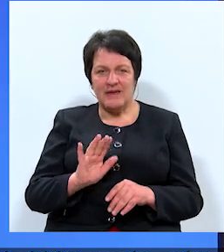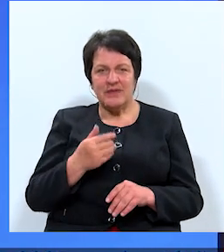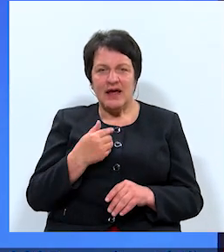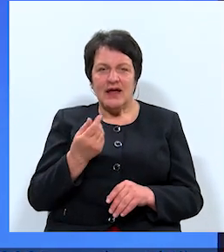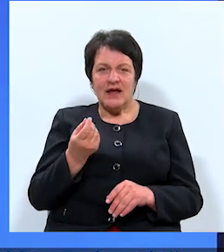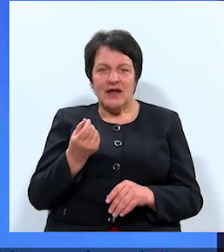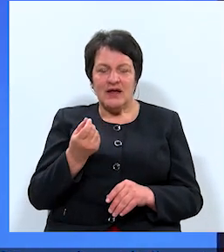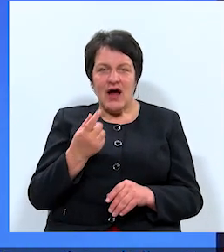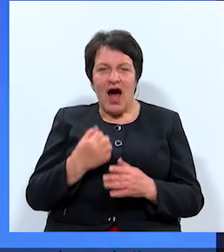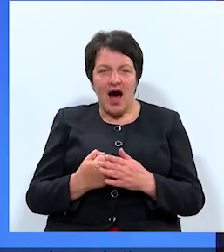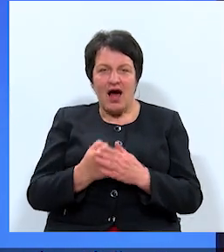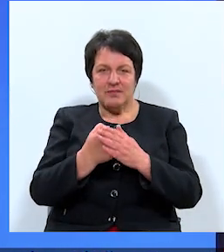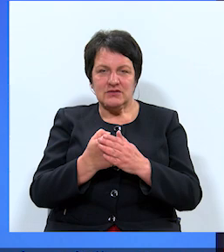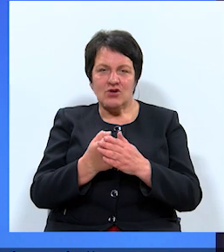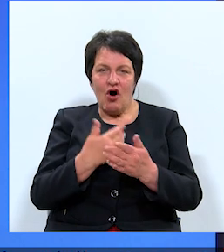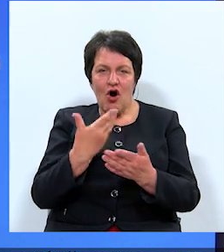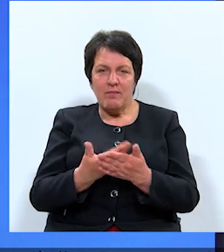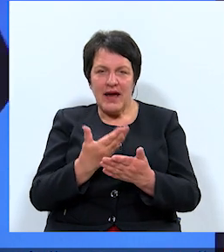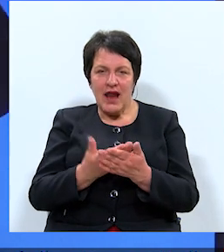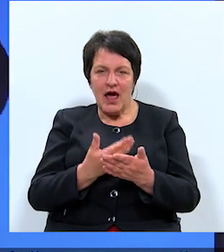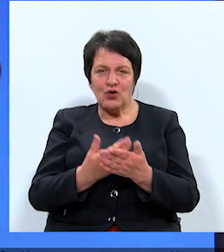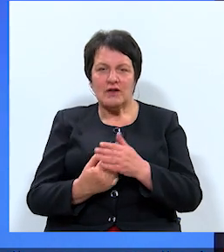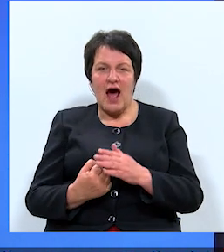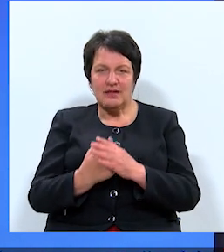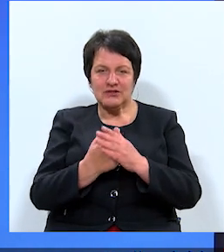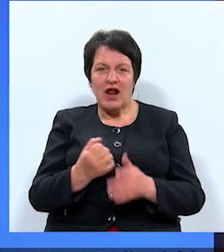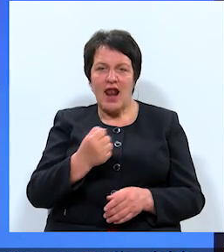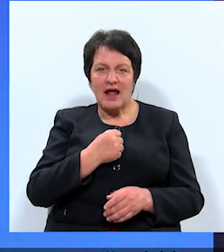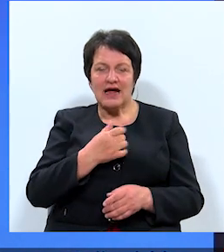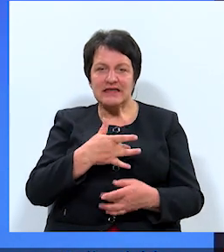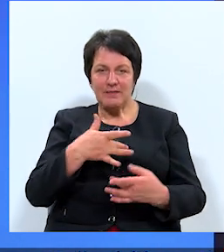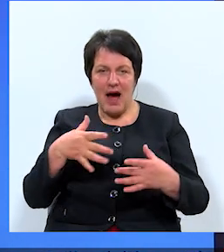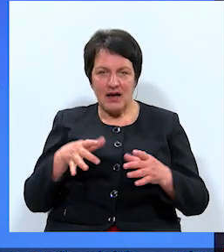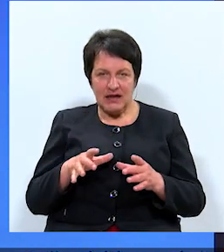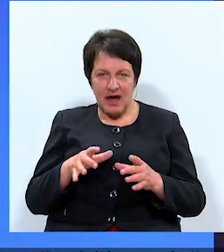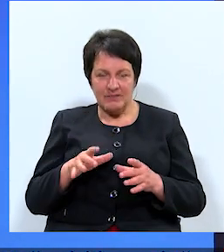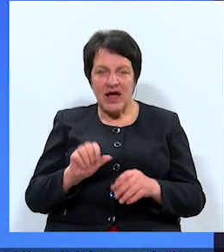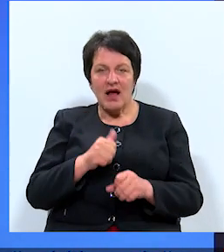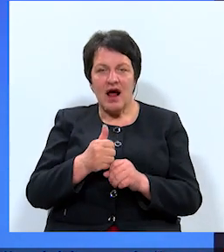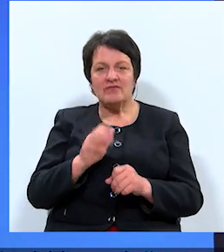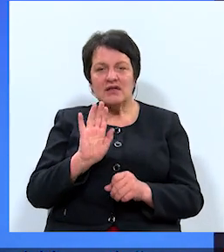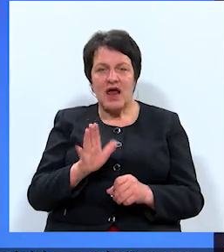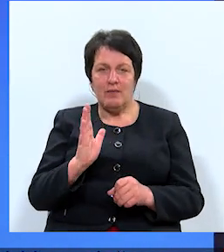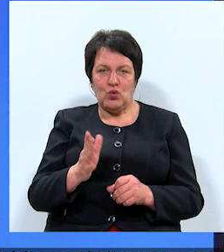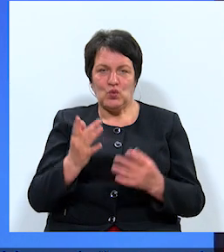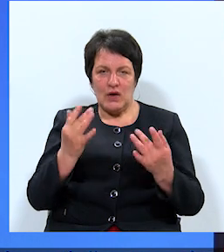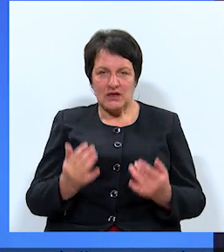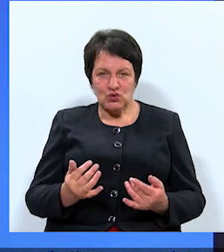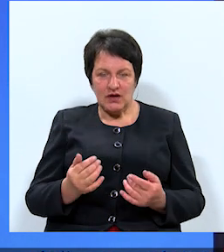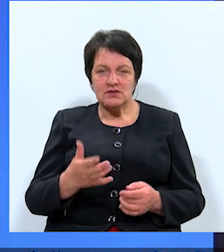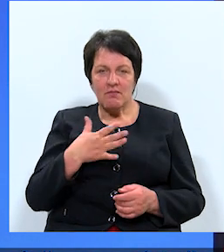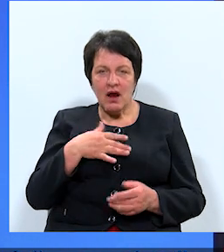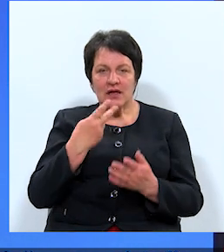atbalstījuši, oponējot atbalstījuši Latgales partijai. Galvenais, lai būtu rezultāts. Manā